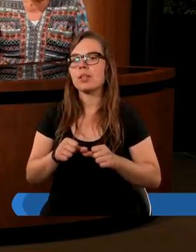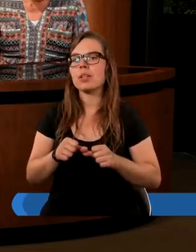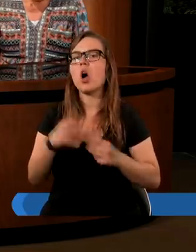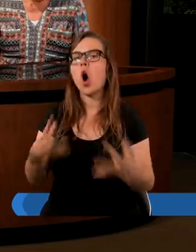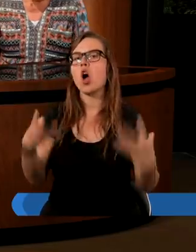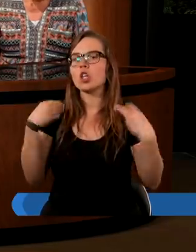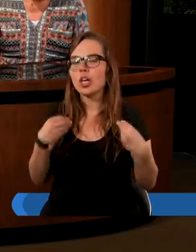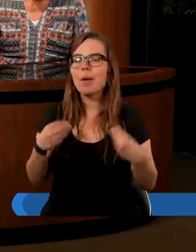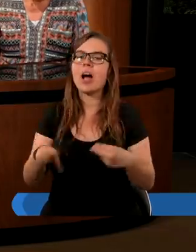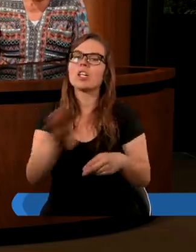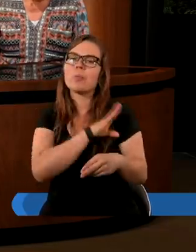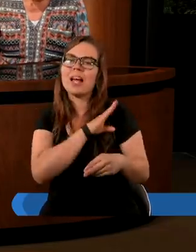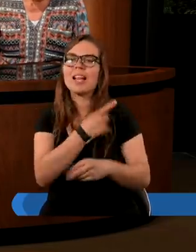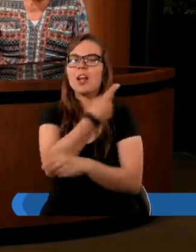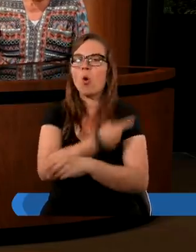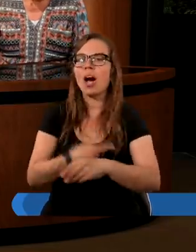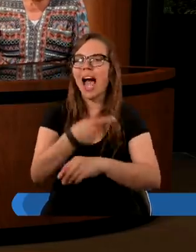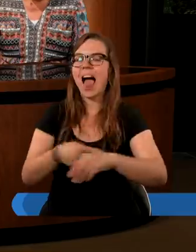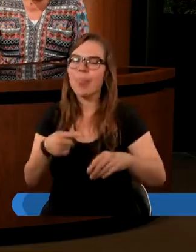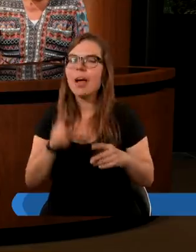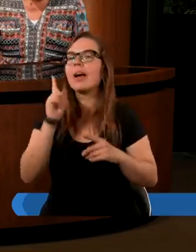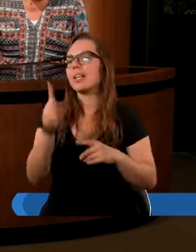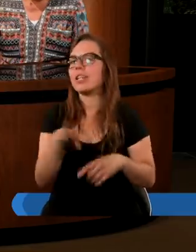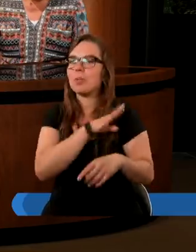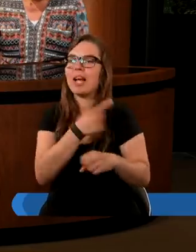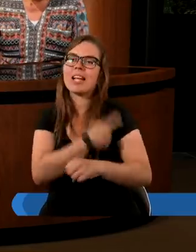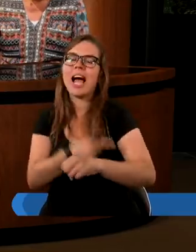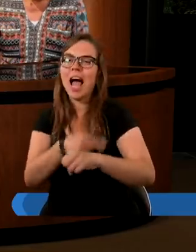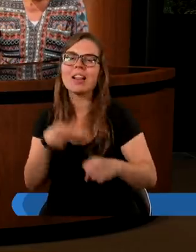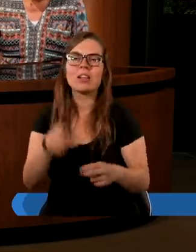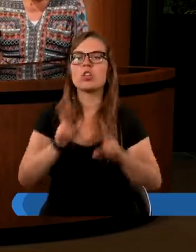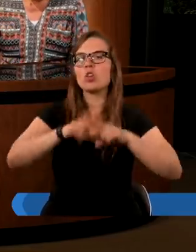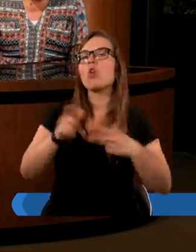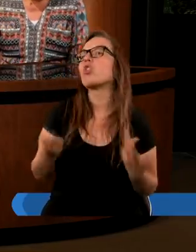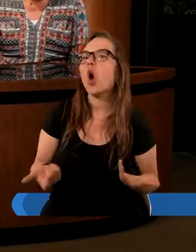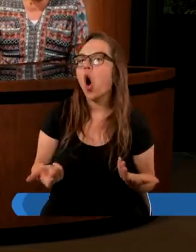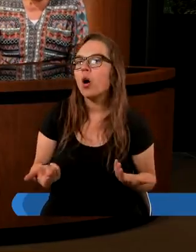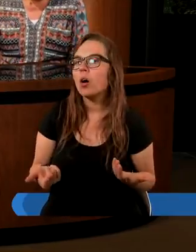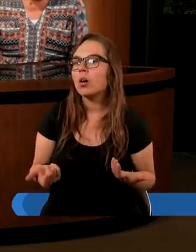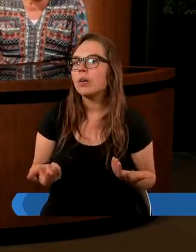otrzymała śmiertelną ranę, ale z tej śmiertelnej rany została co?